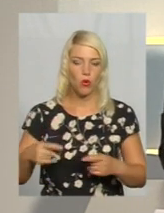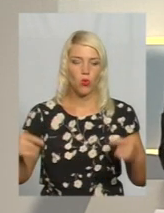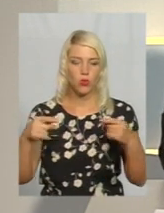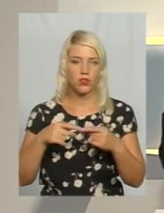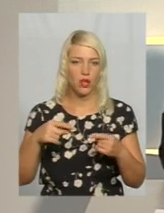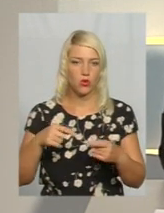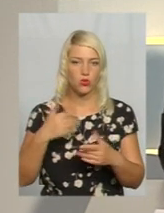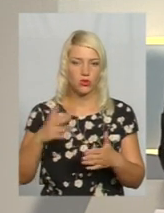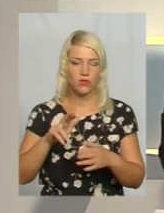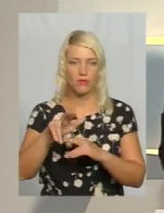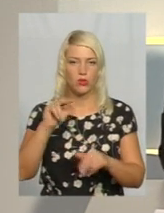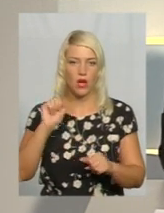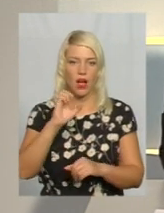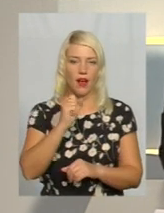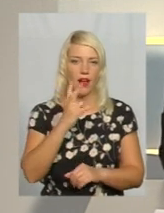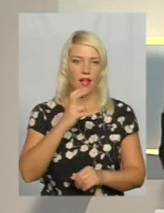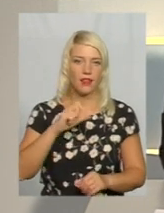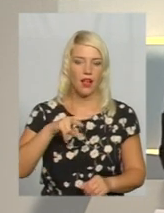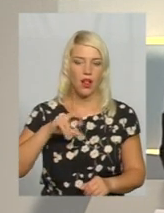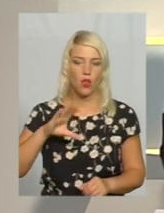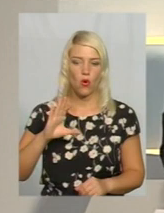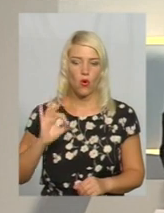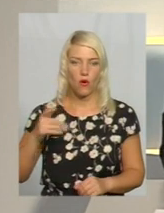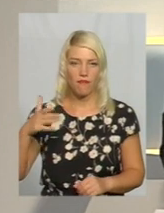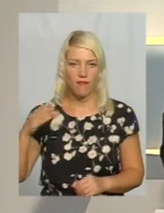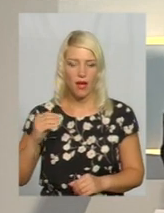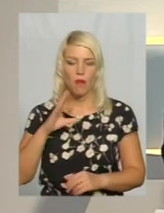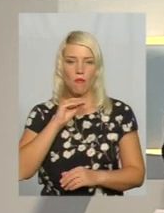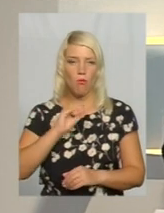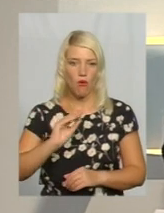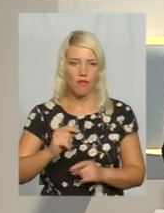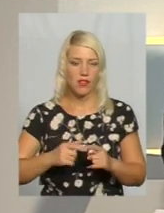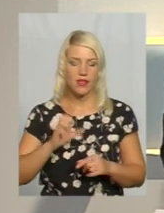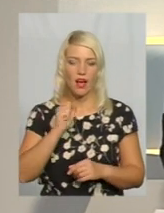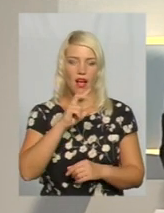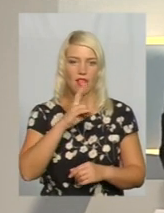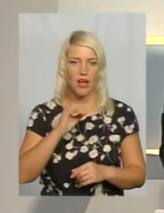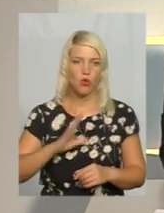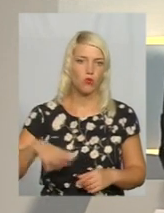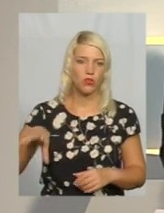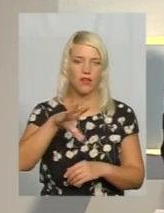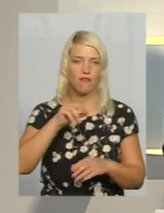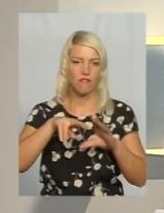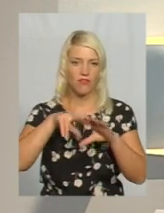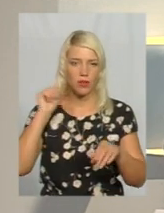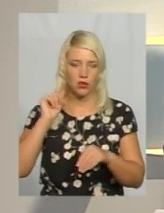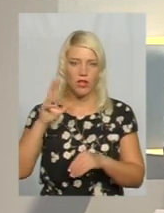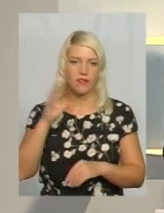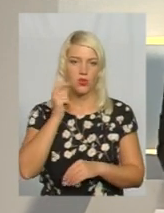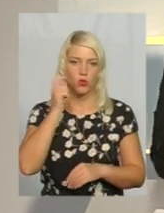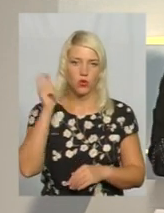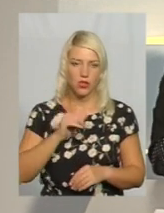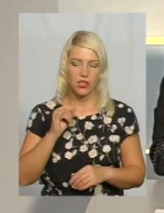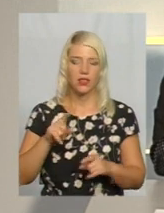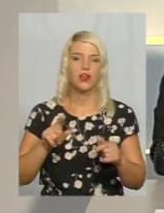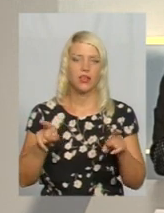відключили аналогове мовлення. А вже з 1 вересня аналоговий сигнал вимкнуть по всій Україні, зокрема і